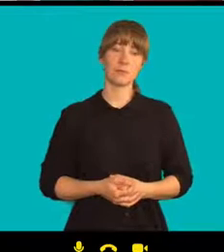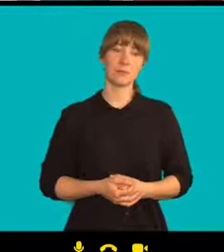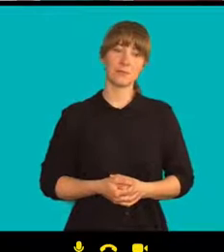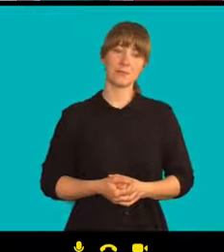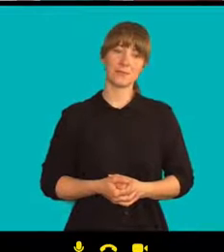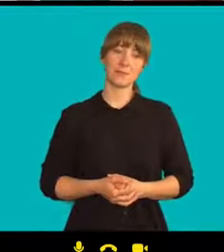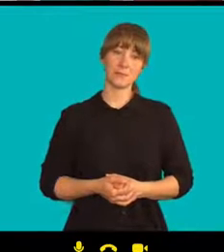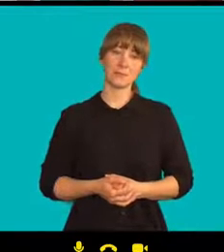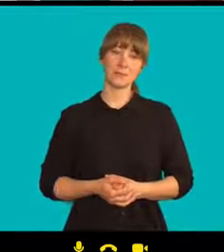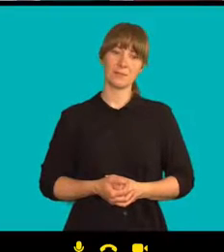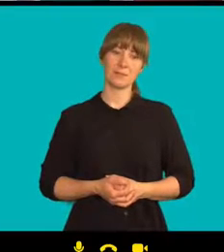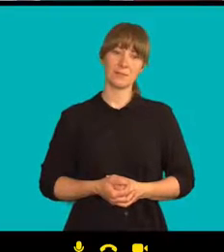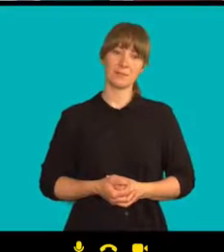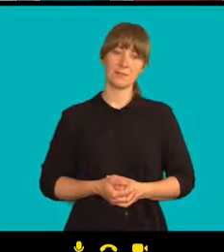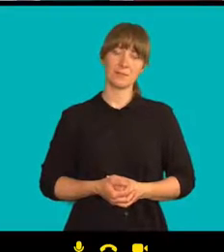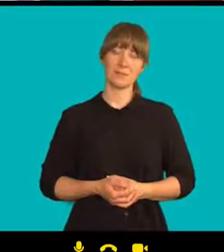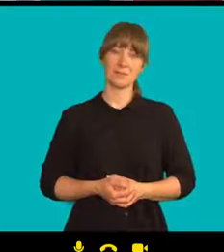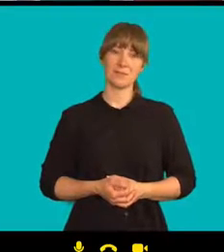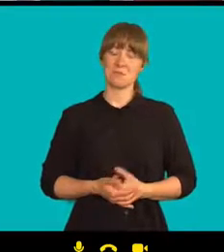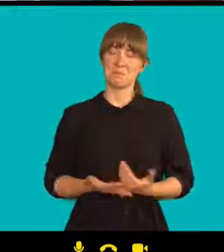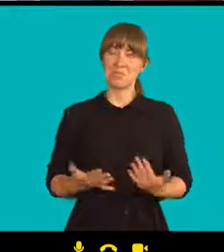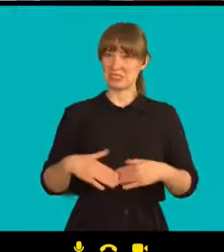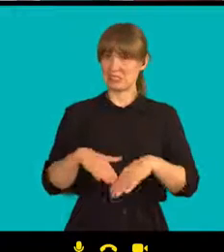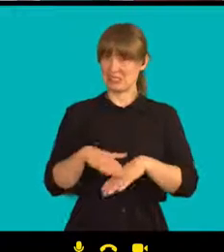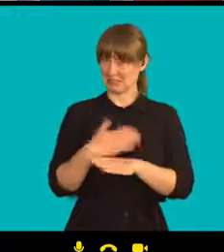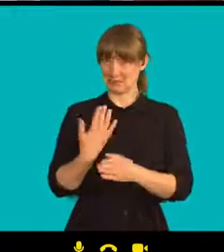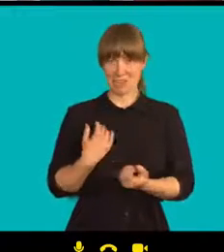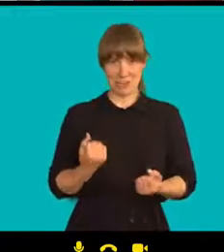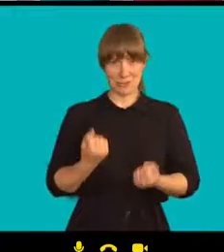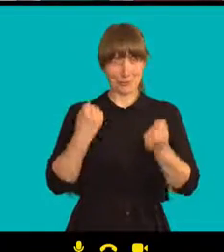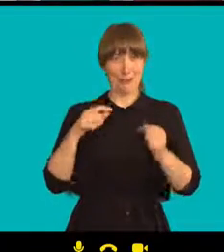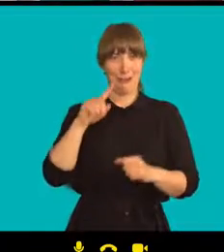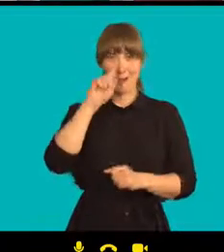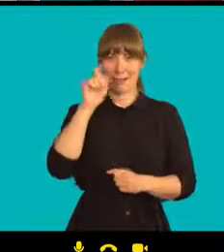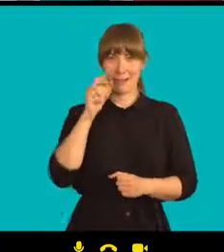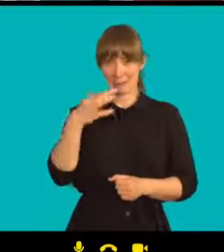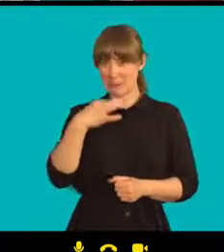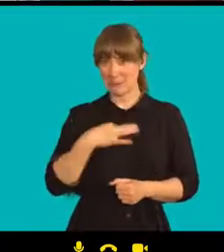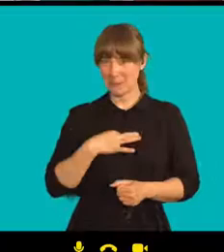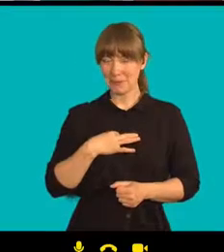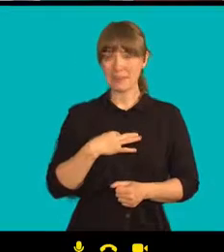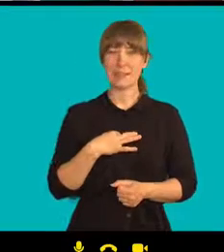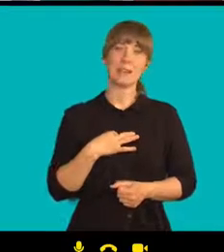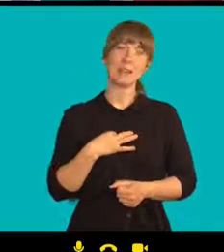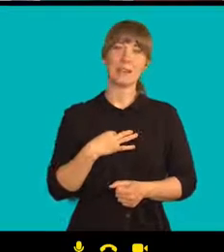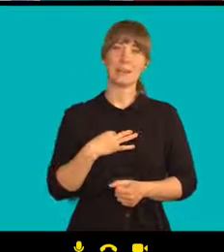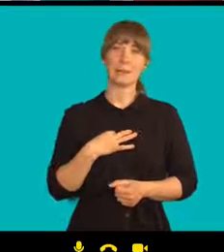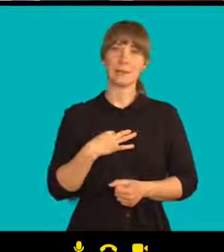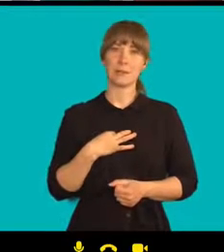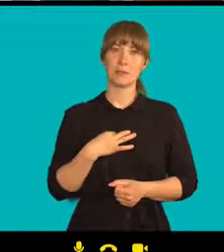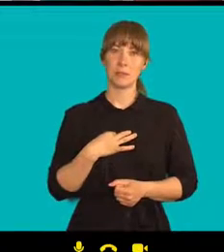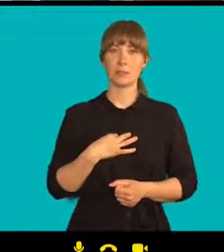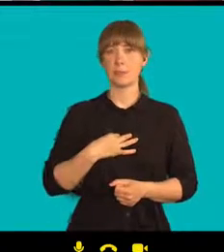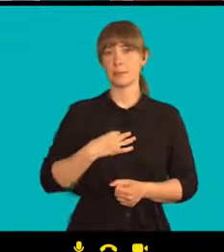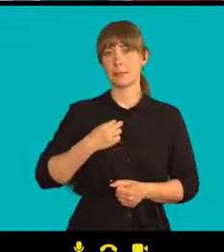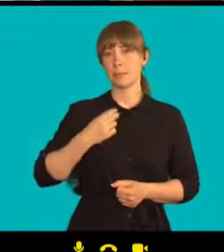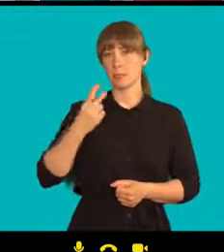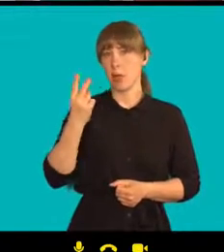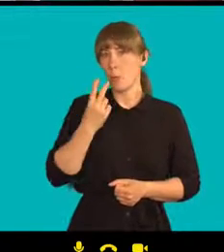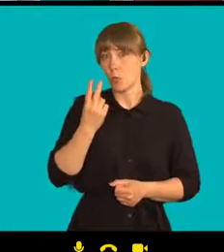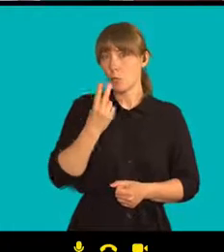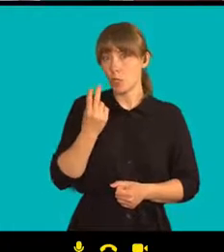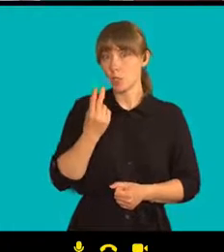To je těžká otázka, protože... Ano, samozřejmě.